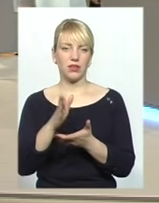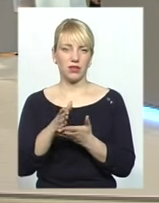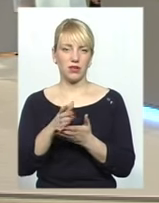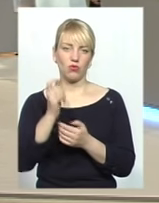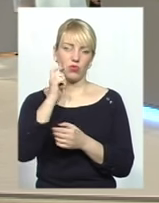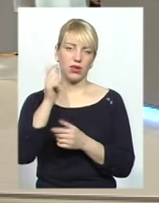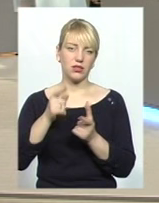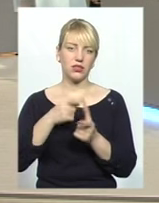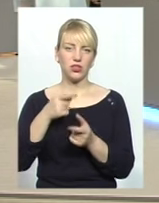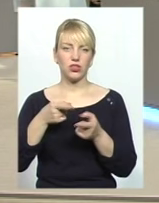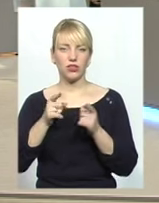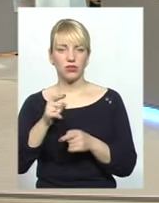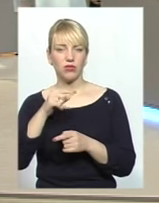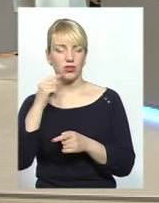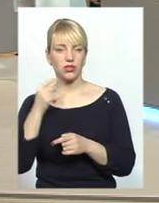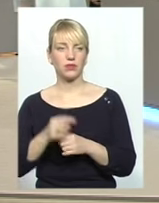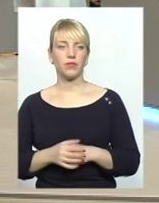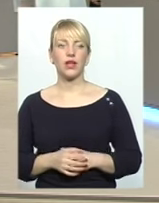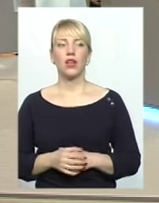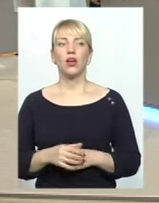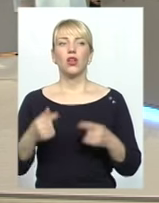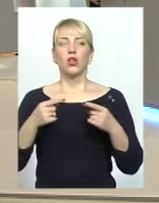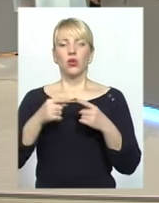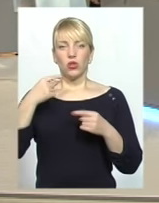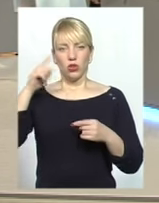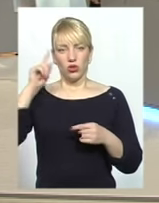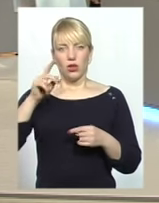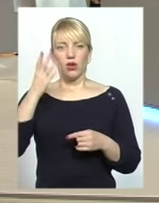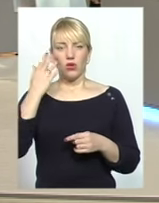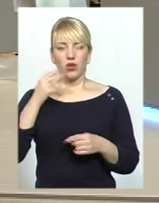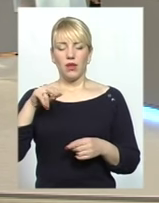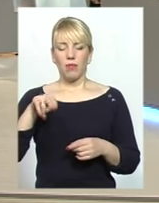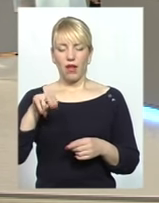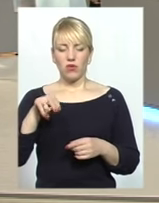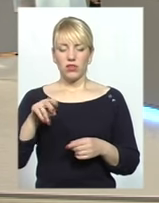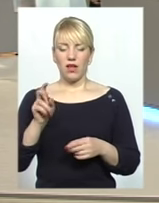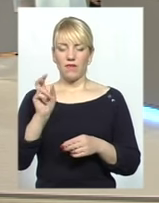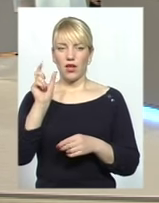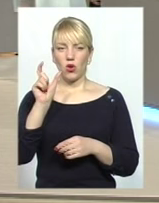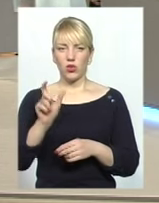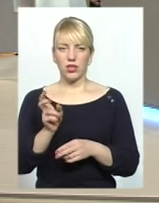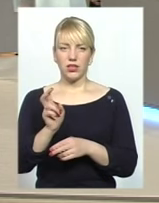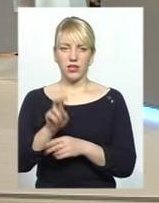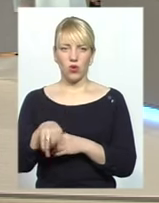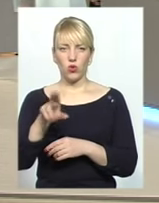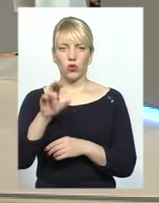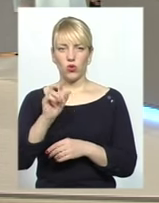точно знаю, що коли в костел заходить православна людина, ніяких проблем немає. А от коли заходить там